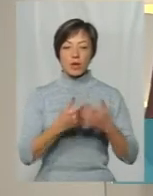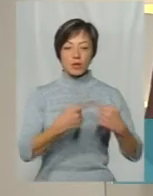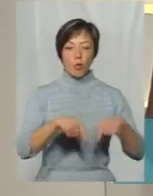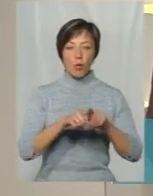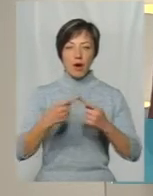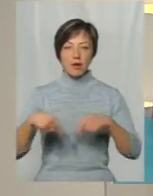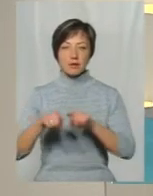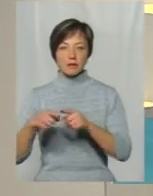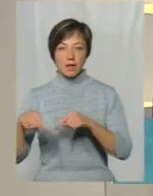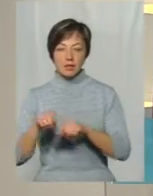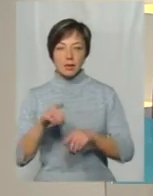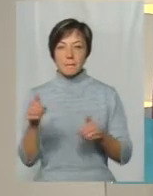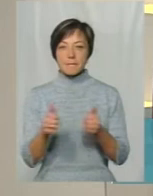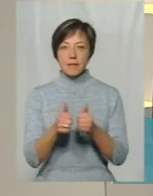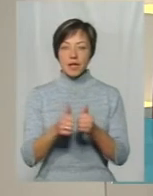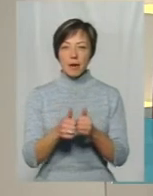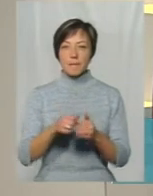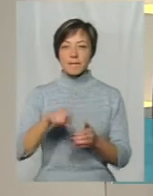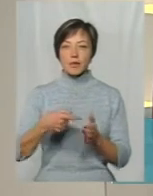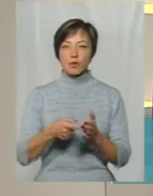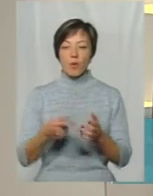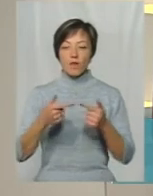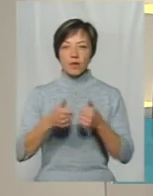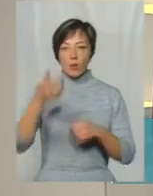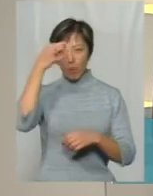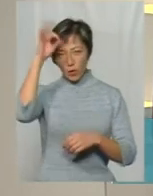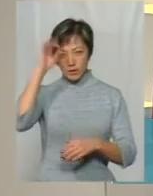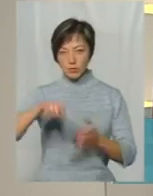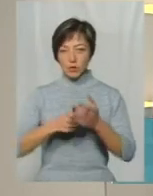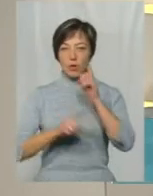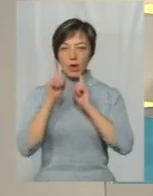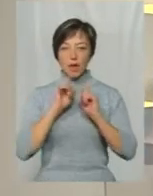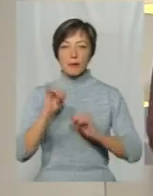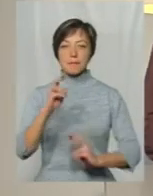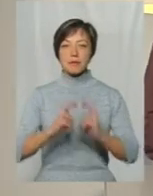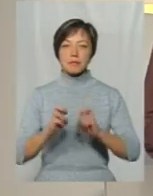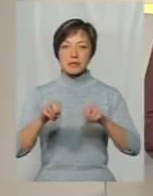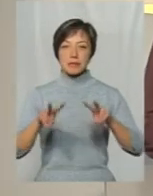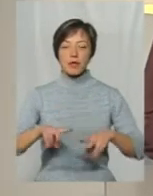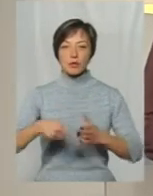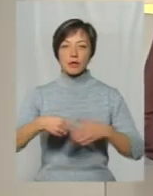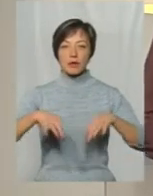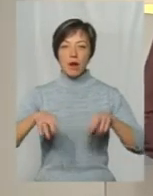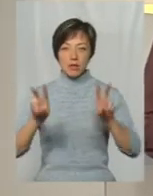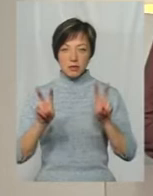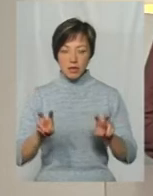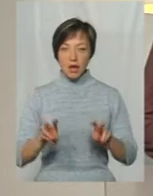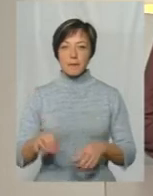організацій під сцінами Хмельницького відділу поліції, міської ради та комунального підприємства «Спецкомунтранс»